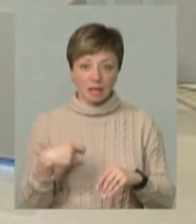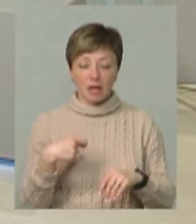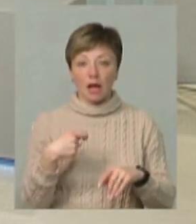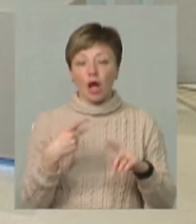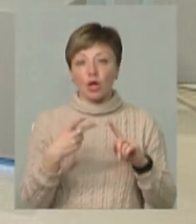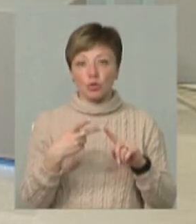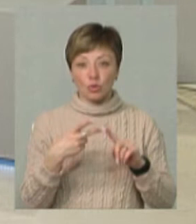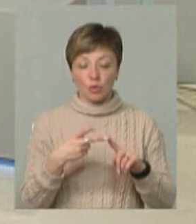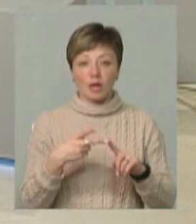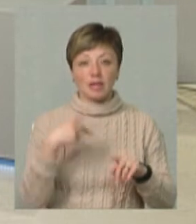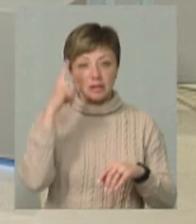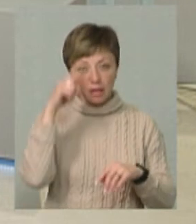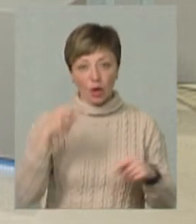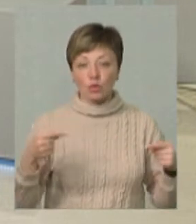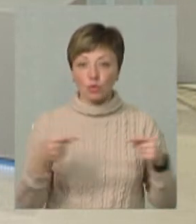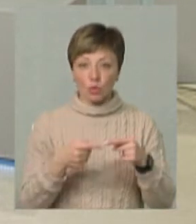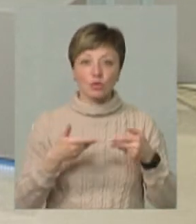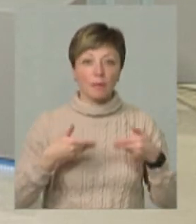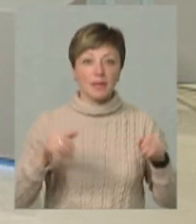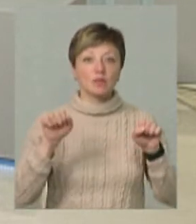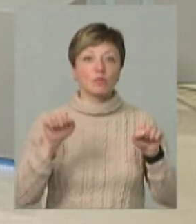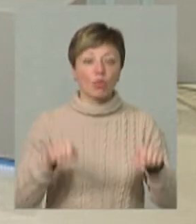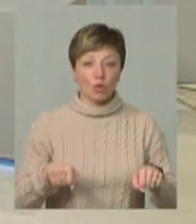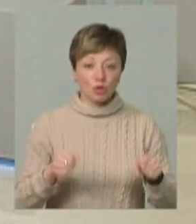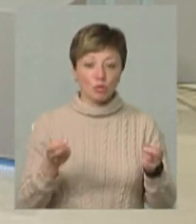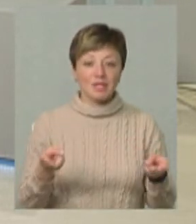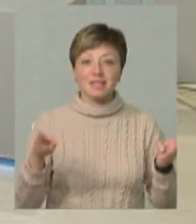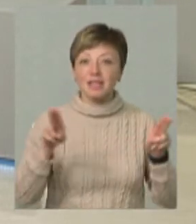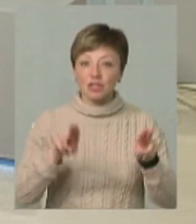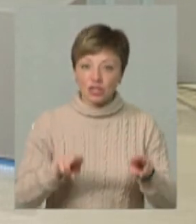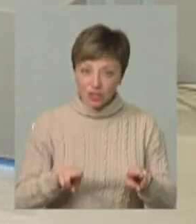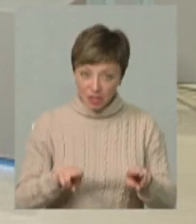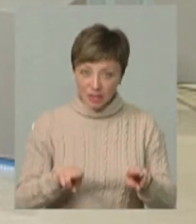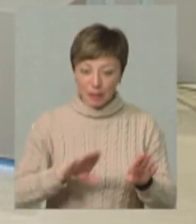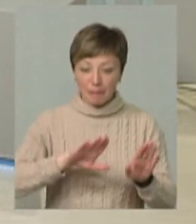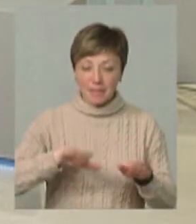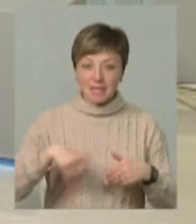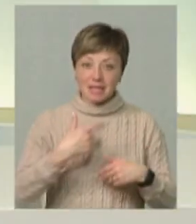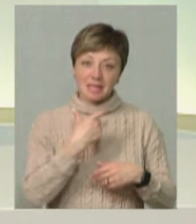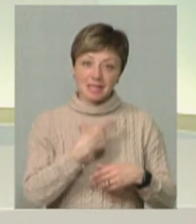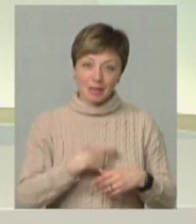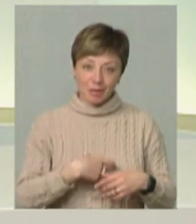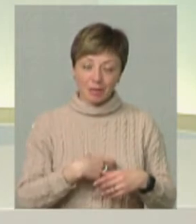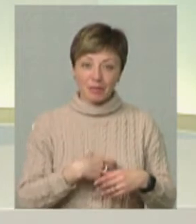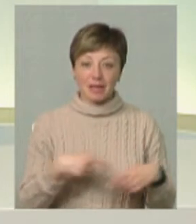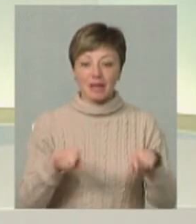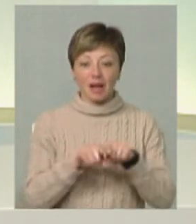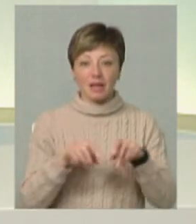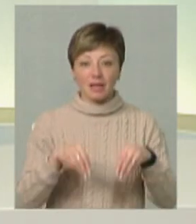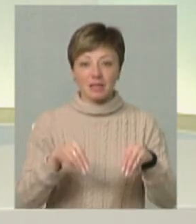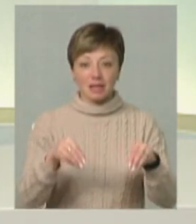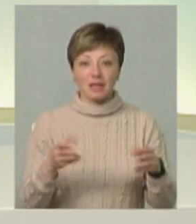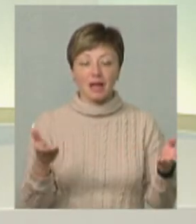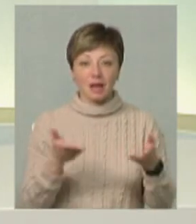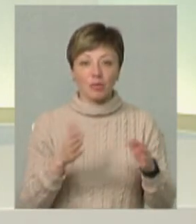Друге, я знаю точно, що ми зможемо залишити після себе такі насадження,